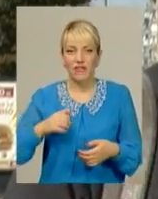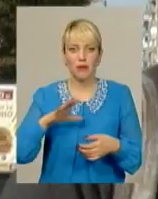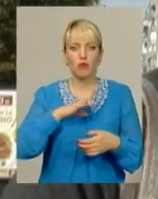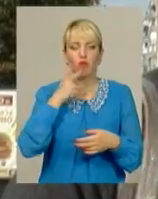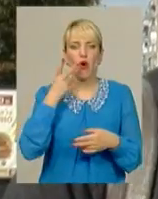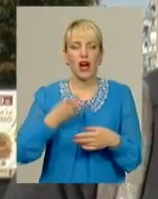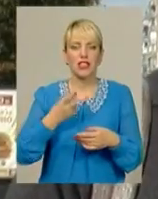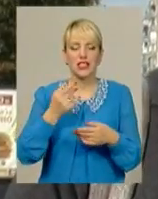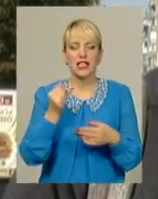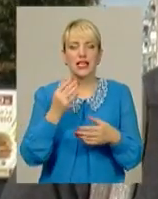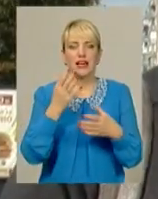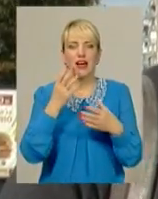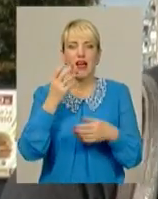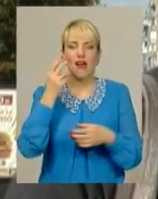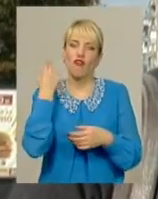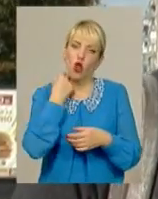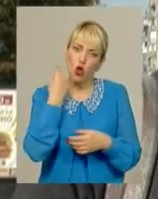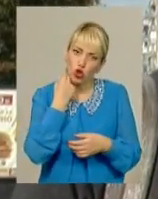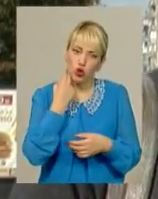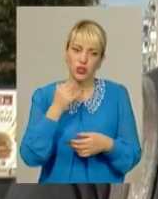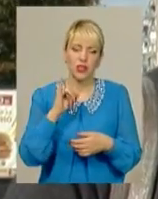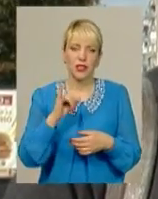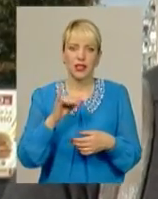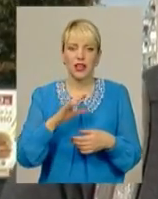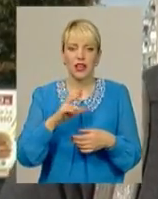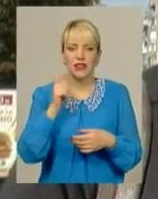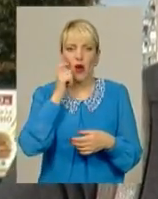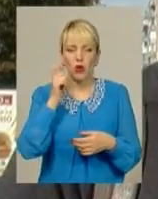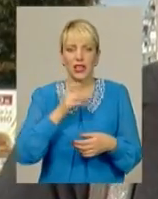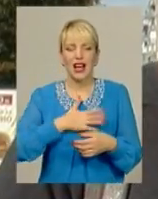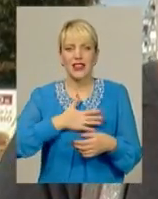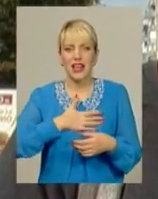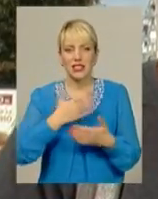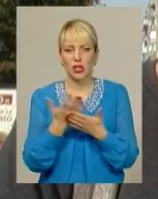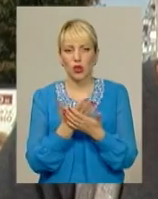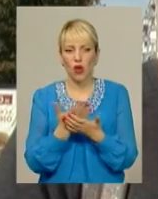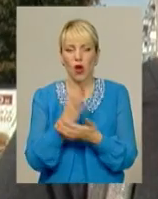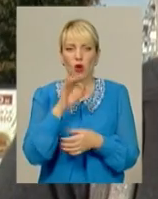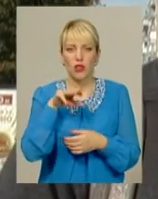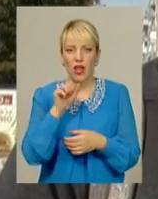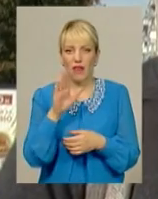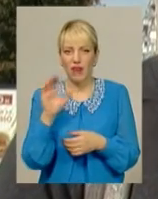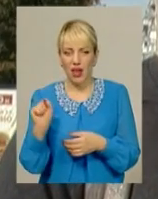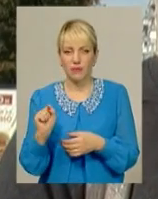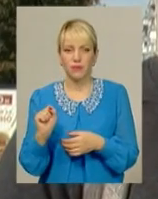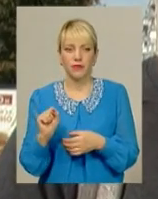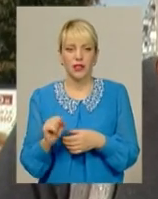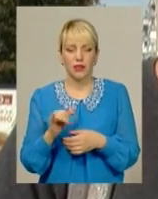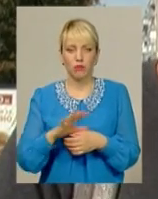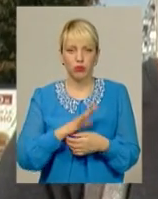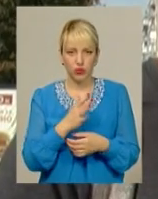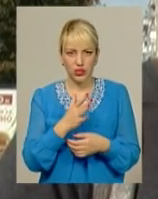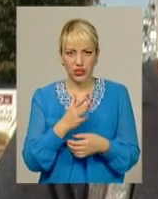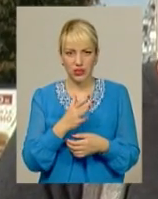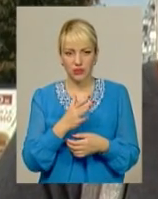українського кіно в Лондоні, на Україно-канадському кінофестивалі в Отаві. І були